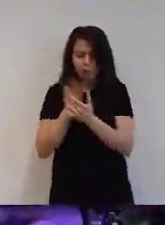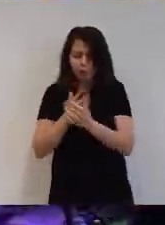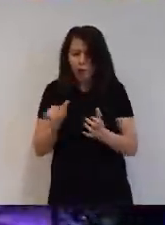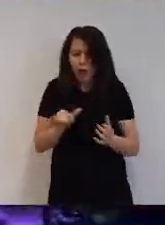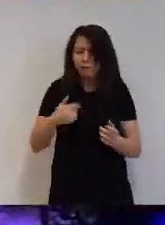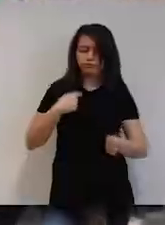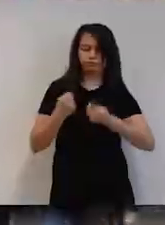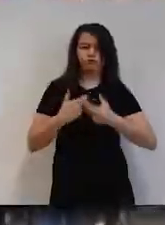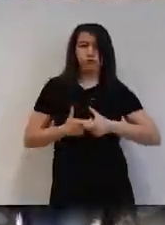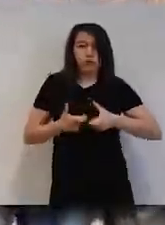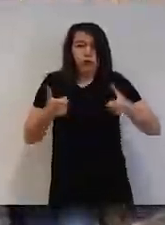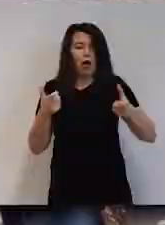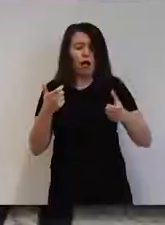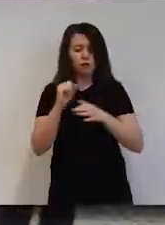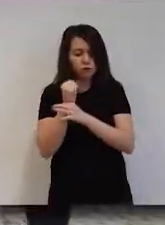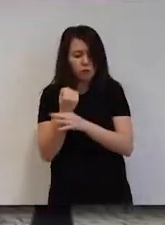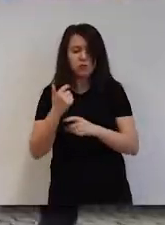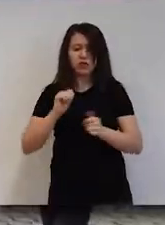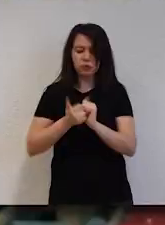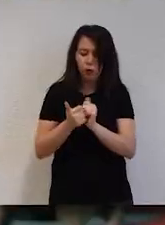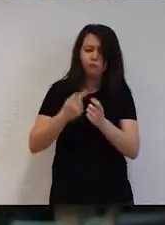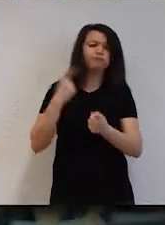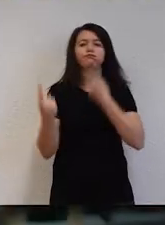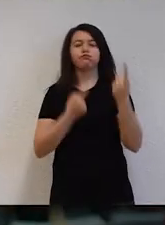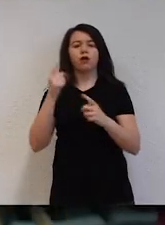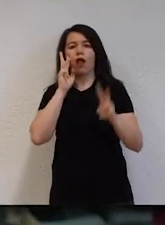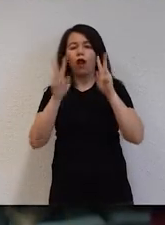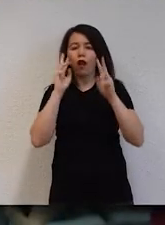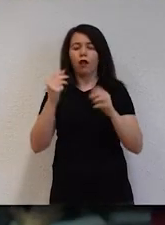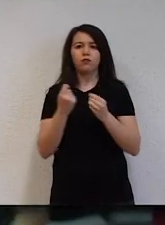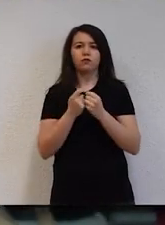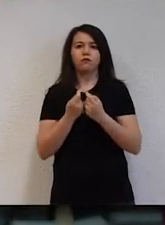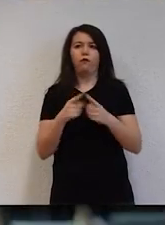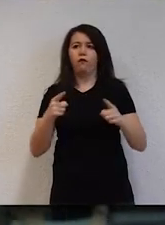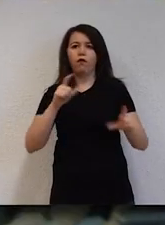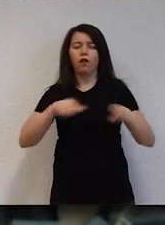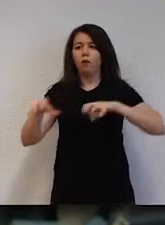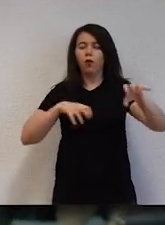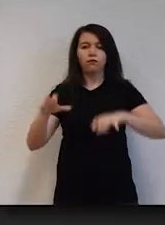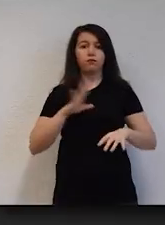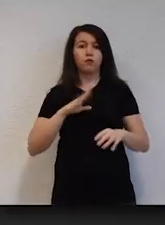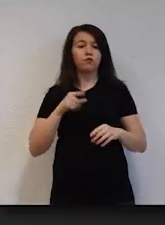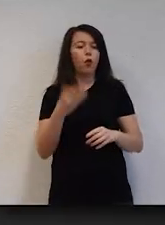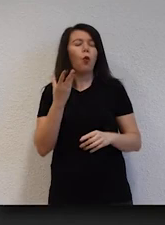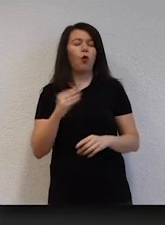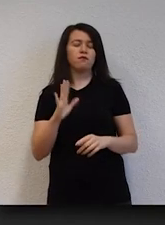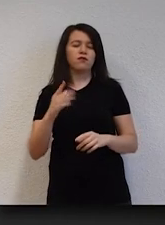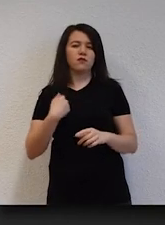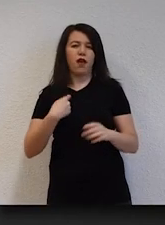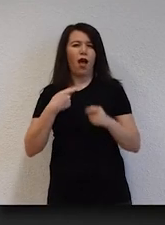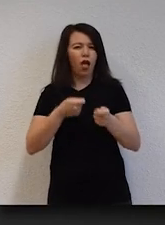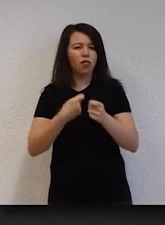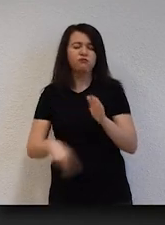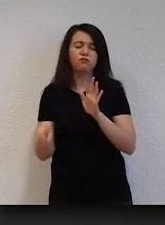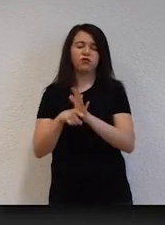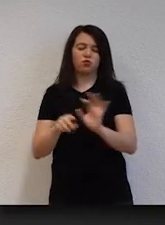derslerin yanında sosyal, kültürel, sanatsal ve sportif etkinlikler için geniş bir riyalpaze sunarız. Bunlar olmadığı